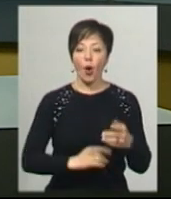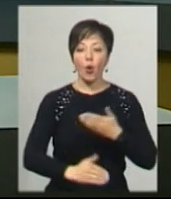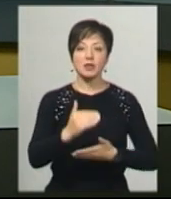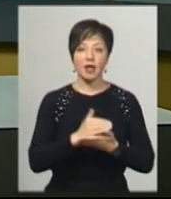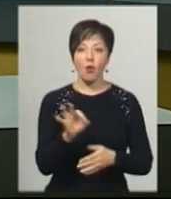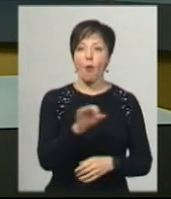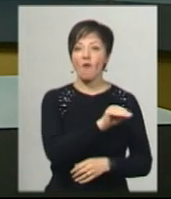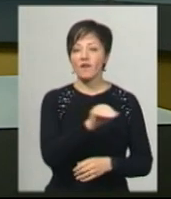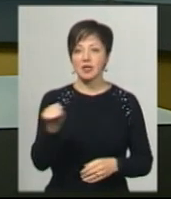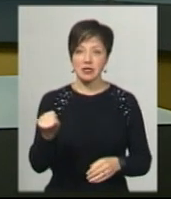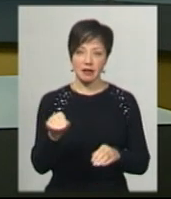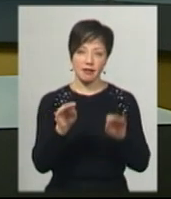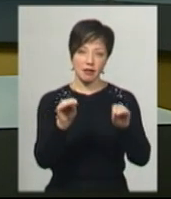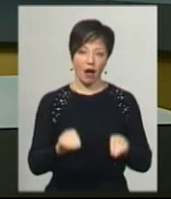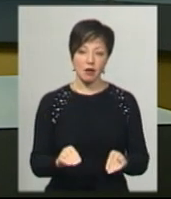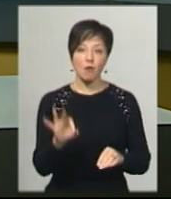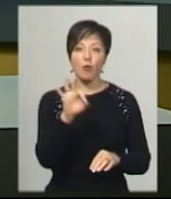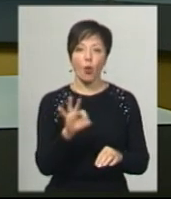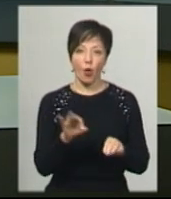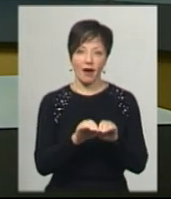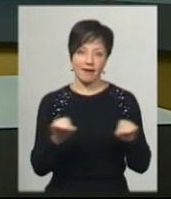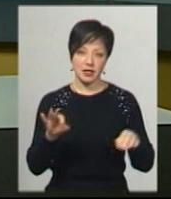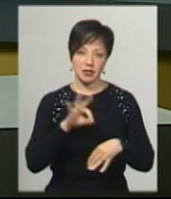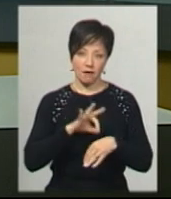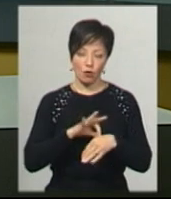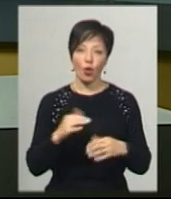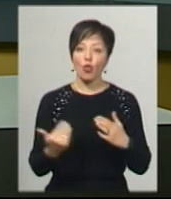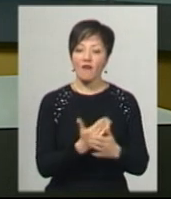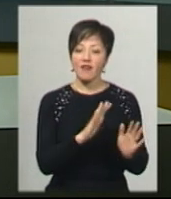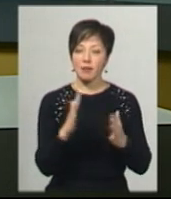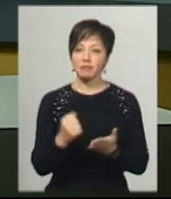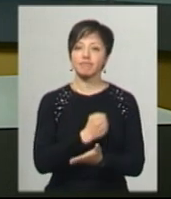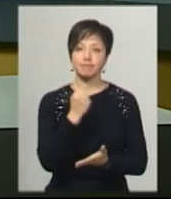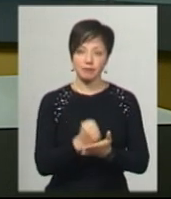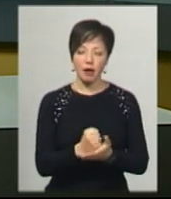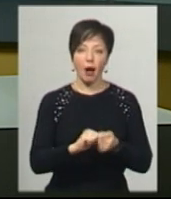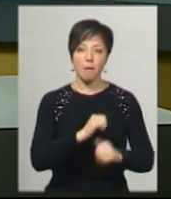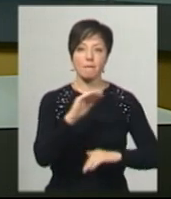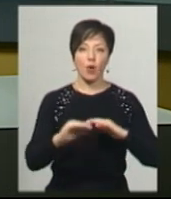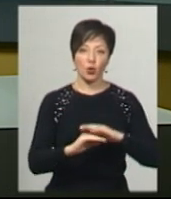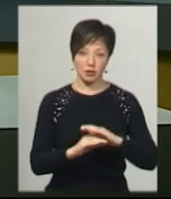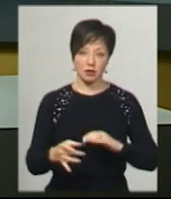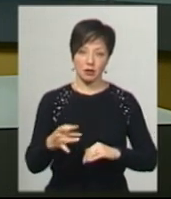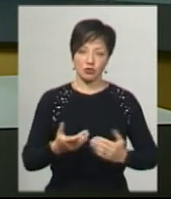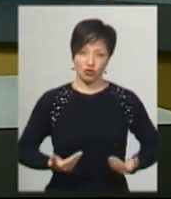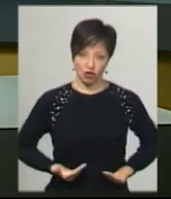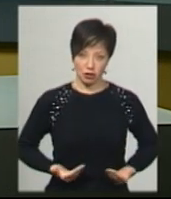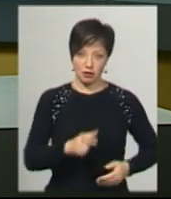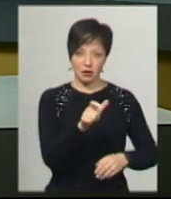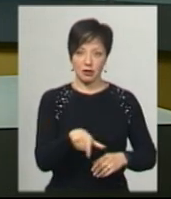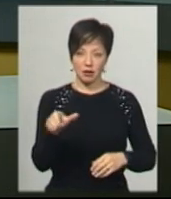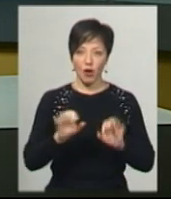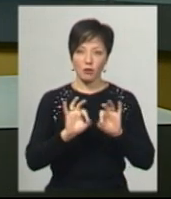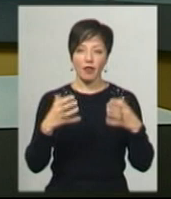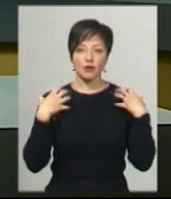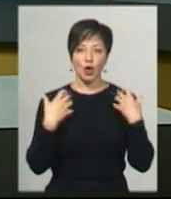дані про рівень захворюваності на цю годину. Нові випадки підтвердили у жителів Кам'янець-Подільського. Про це Суспільному розповіла начальниця